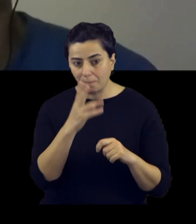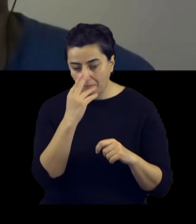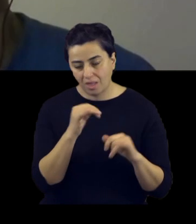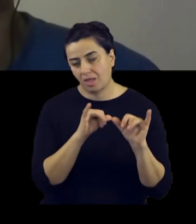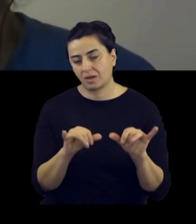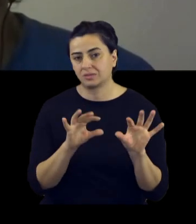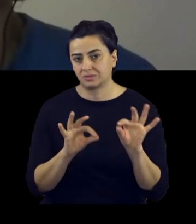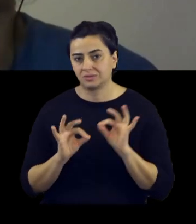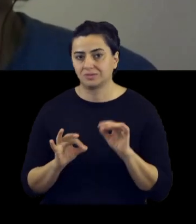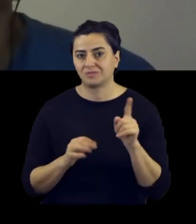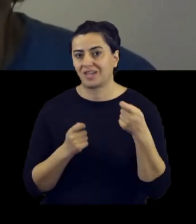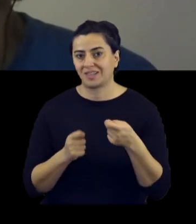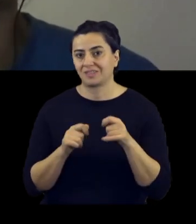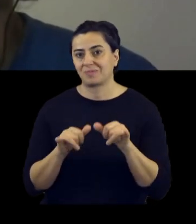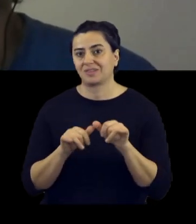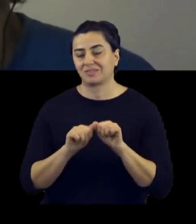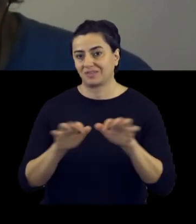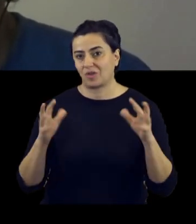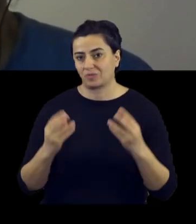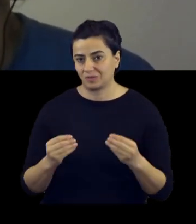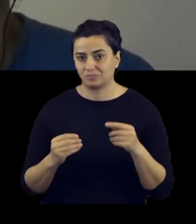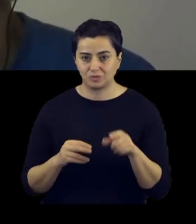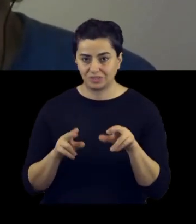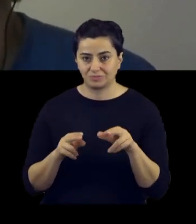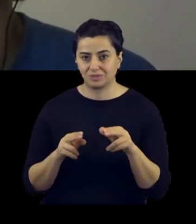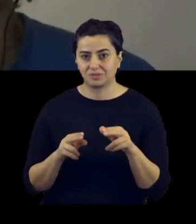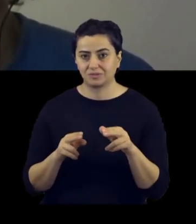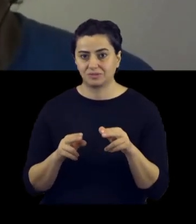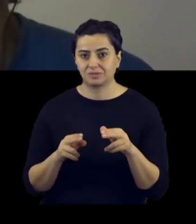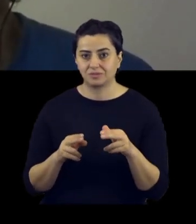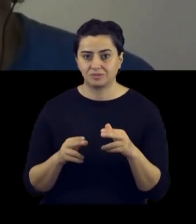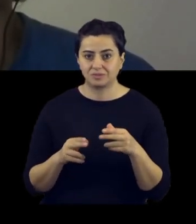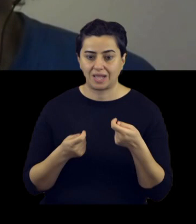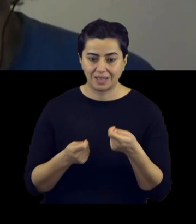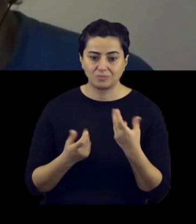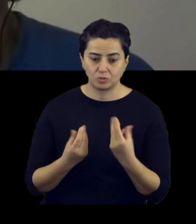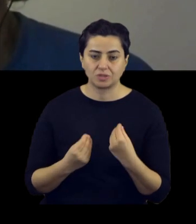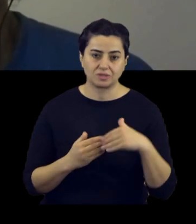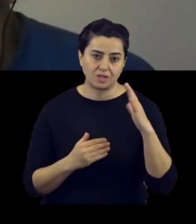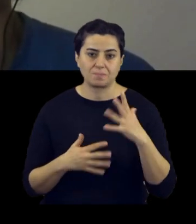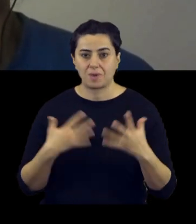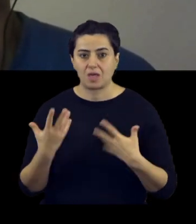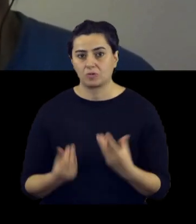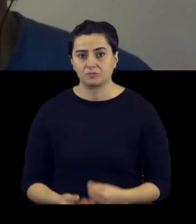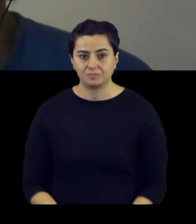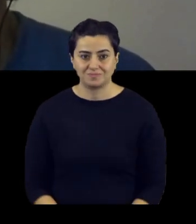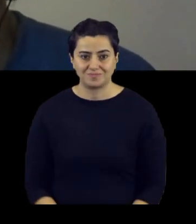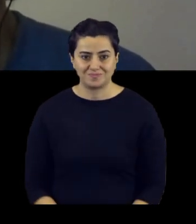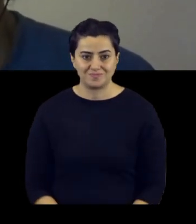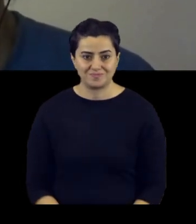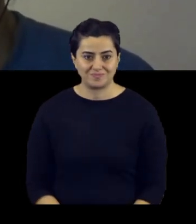bence bu şekilde eğitim vermeye devam ederlerse veya bu şekilde eğitim kullanmayı tercih ederlerse daha çok ilgi olur.